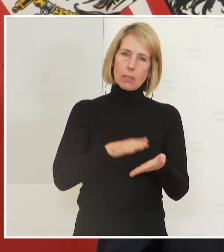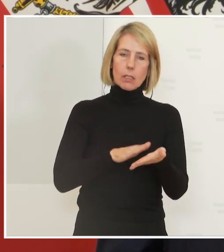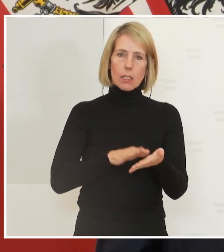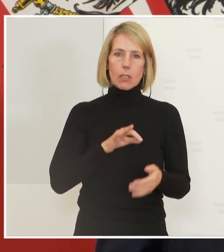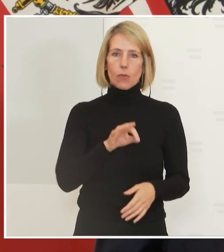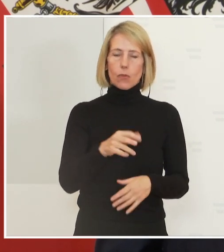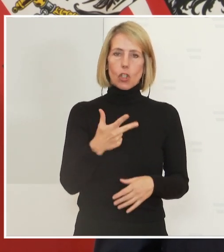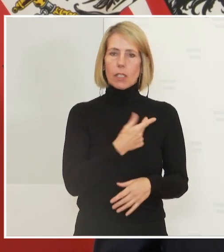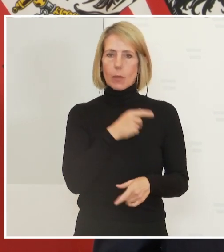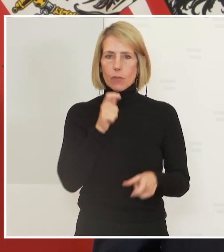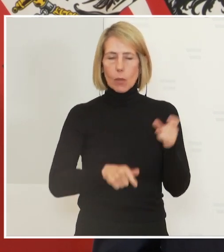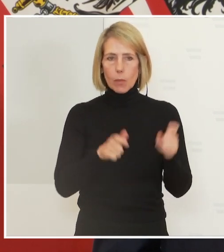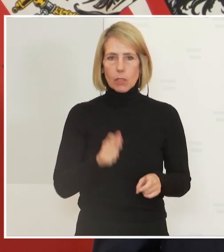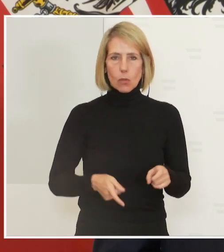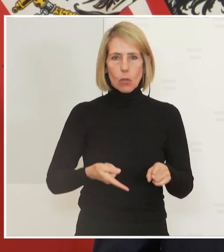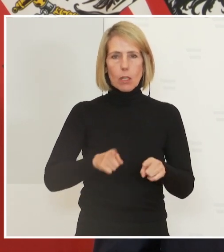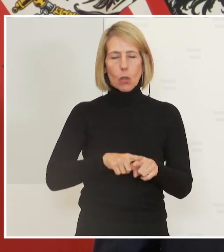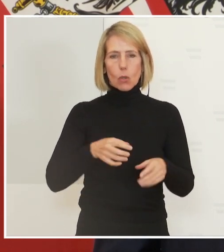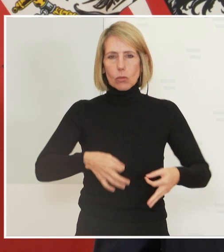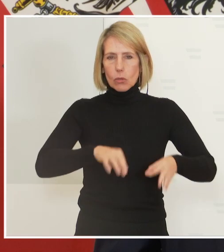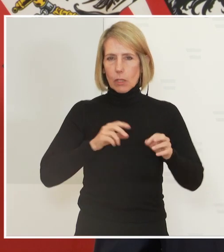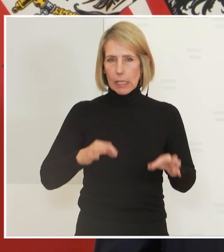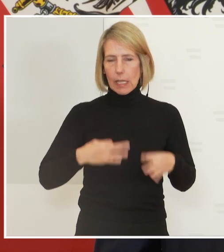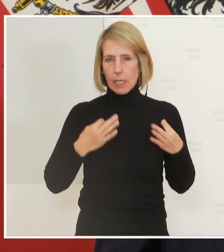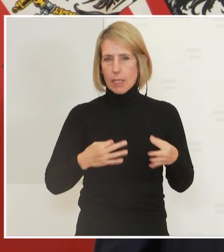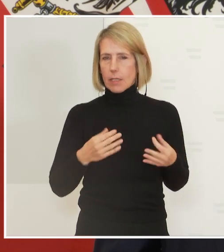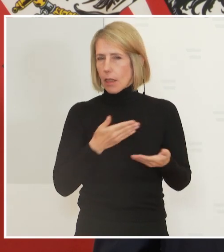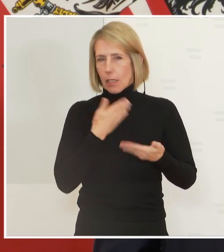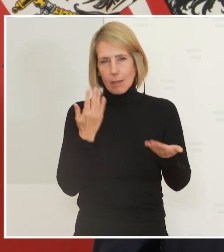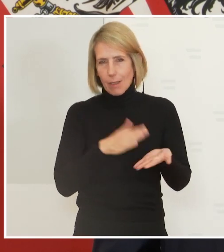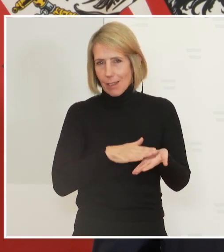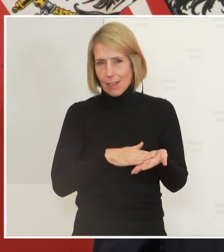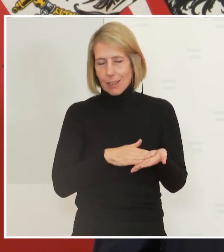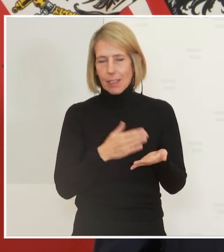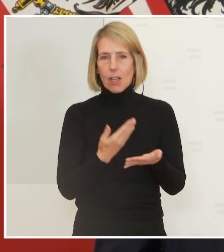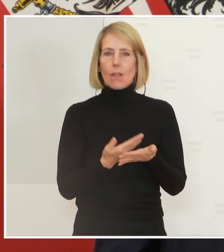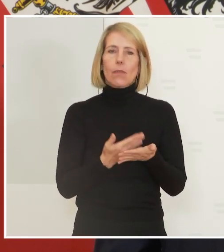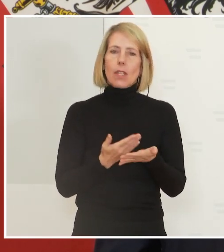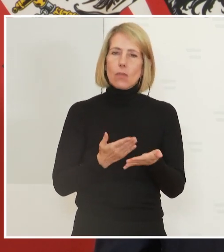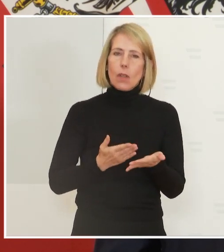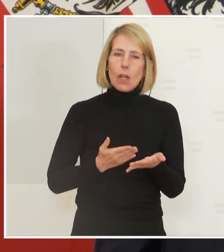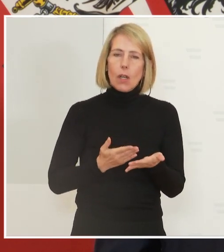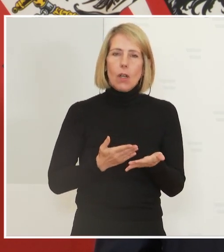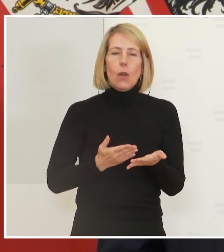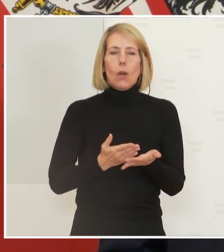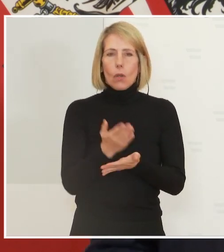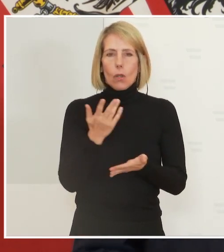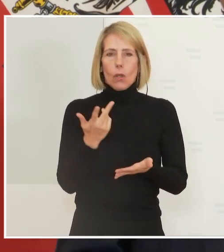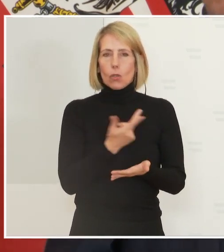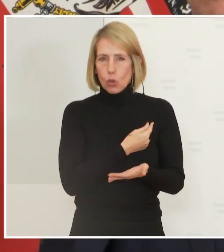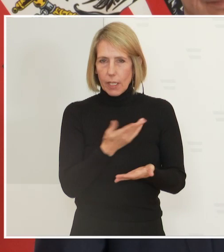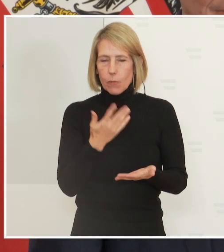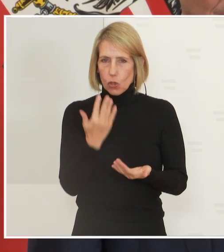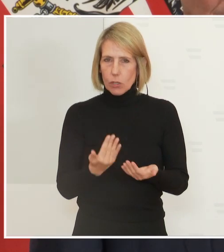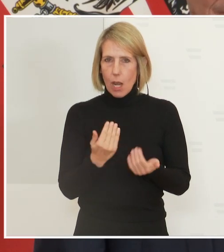Geimpfte und Genesene ja nicht. Insofern haben auch Bundesländer mit einer höheren Durchimpfungsrate, dann